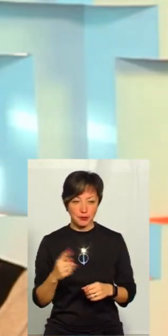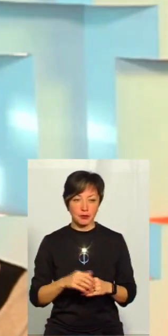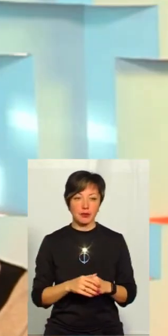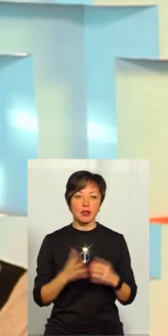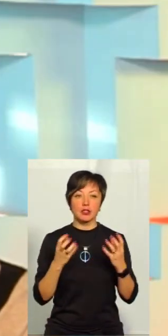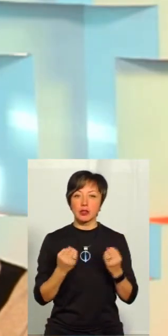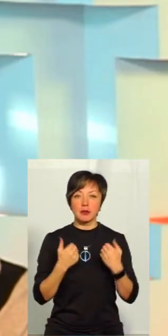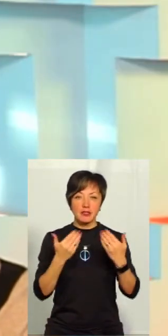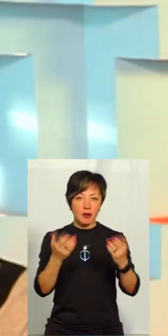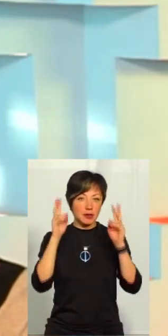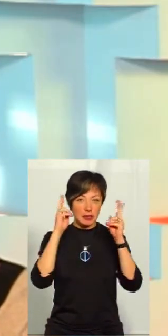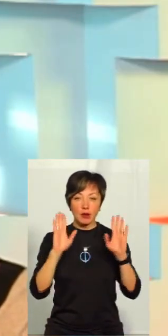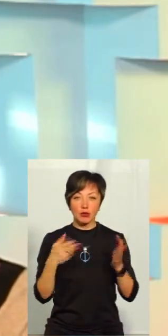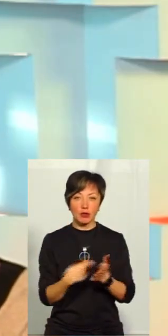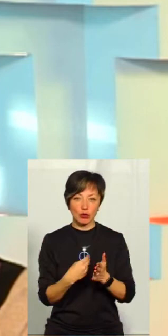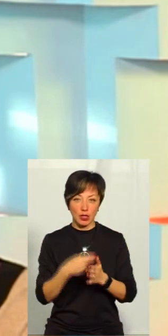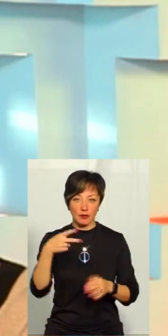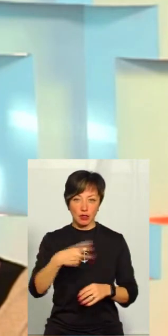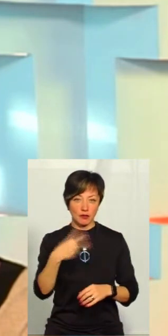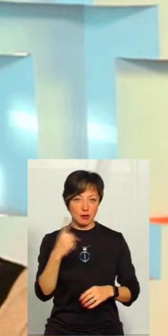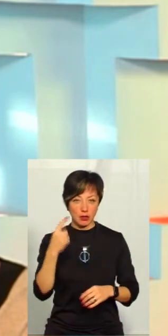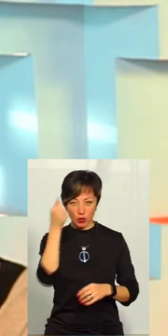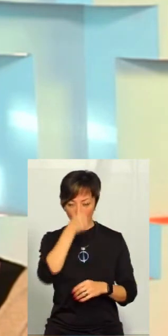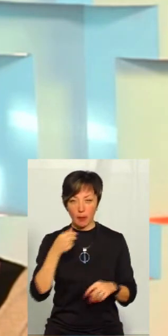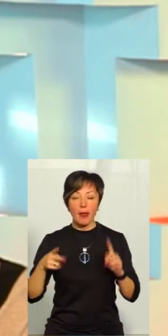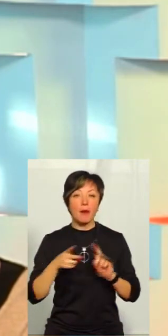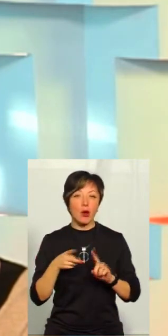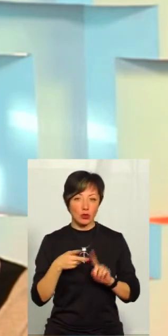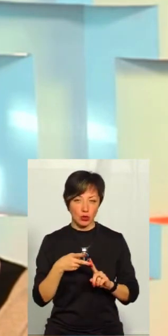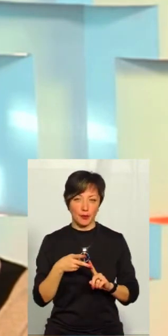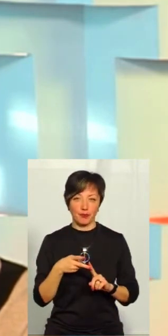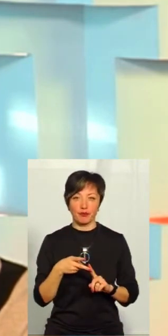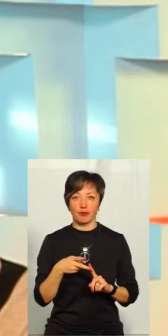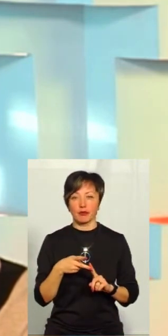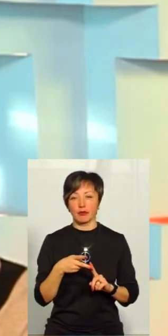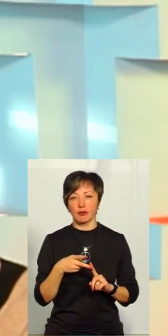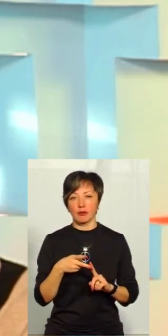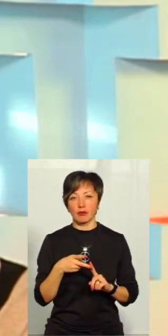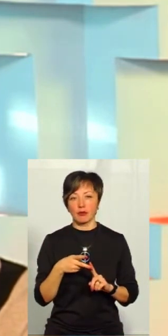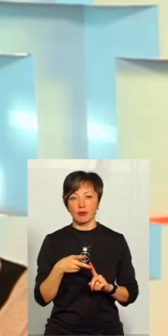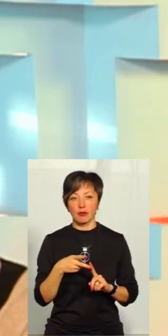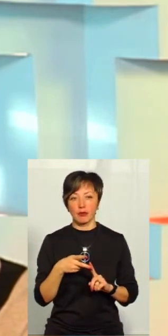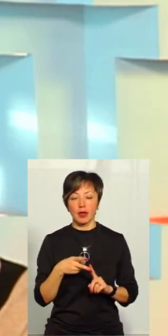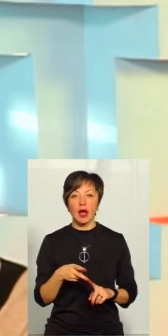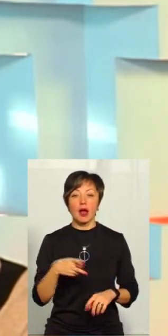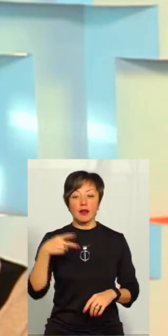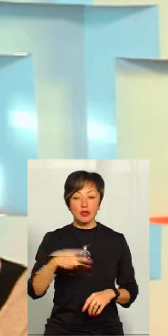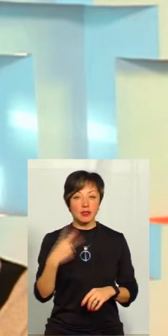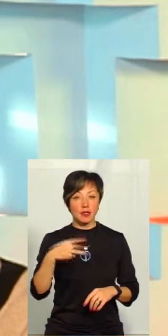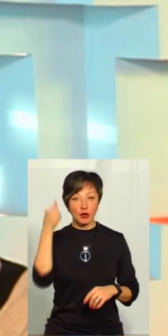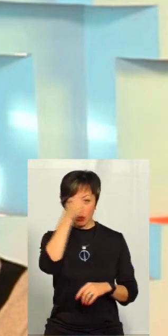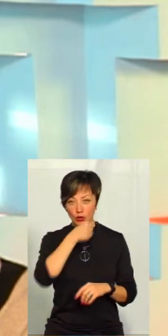Тобто ми ще з вами не знаємо, який був на бюджет 2021. По-друге, в 2020